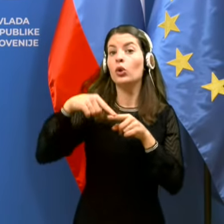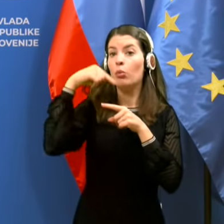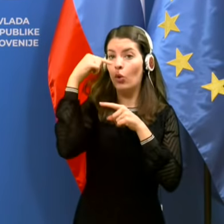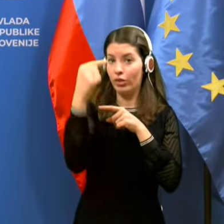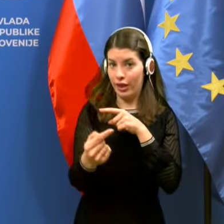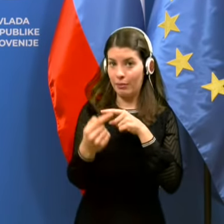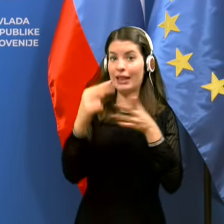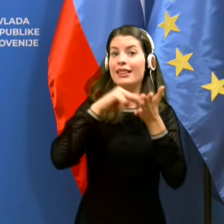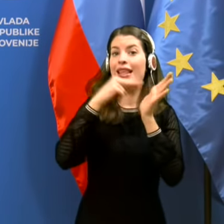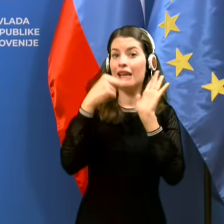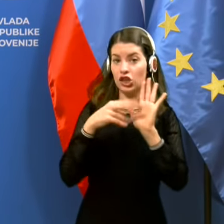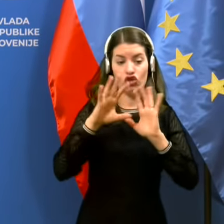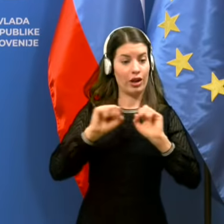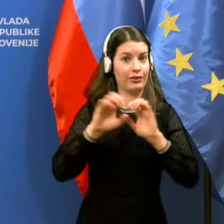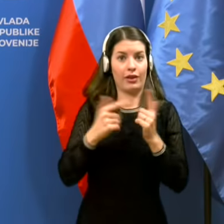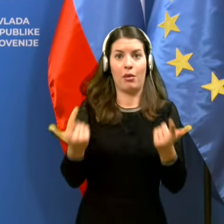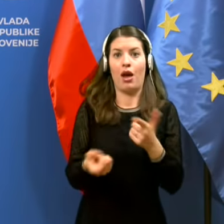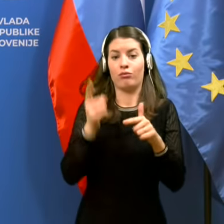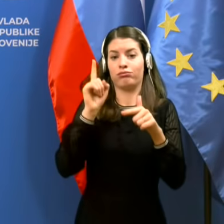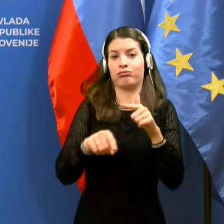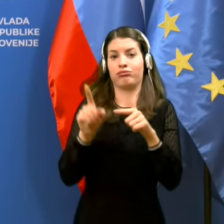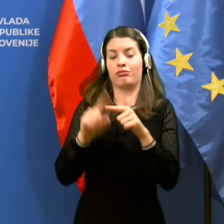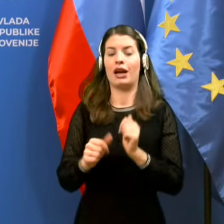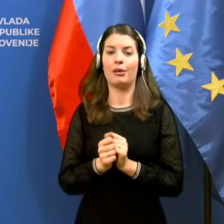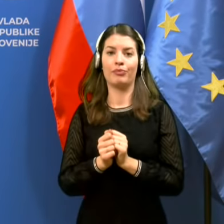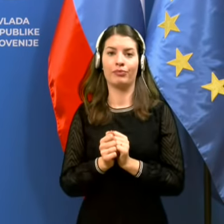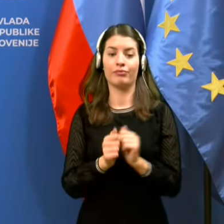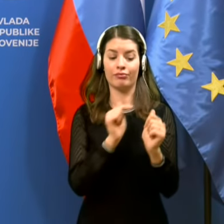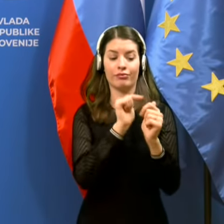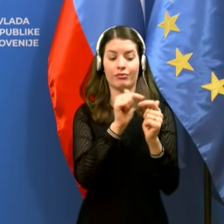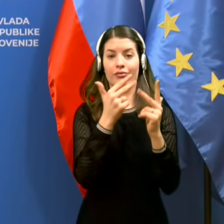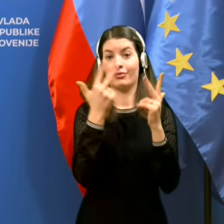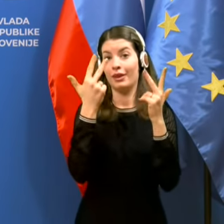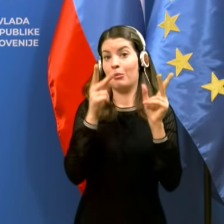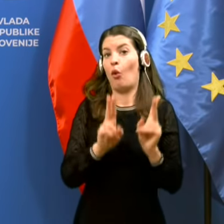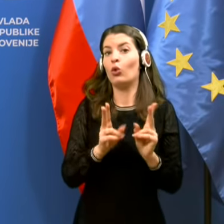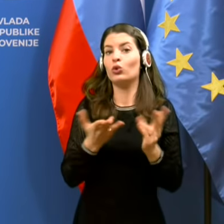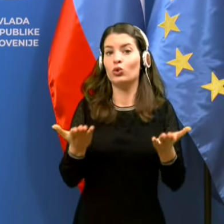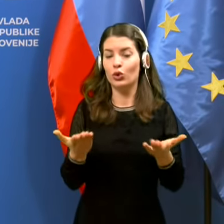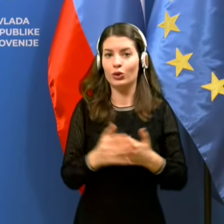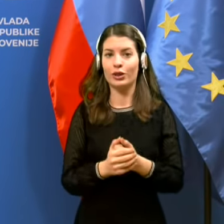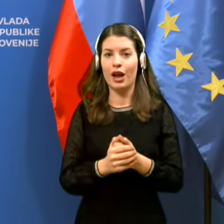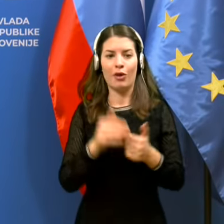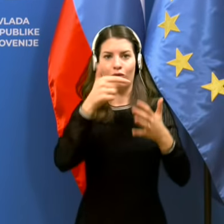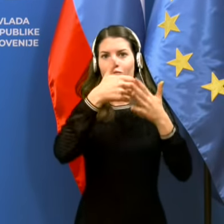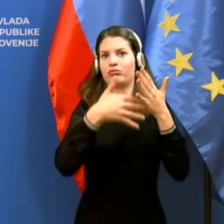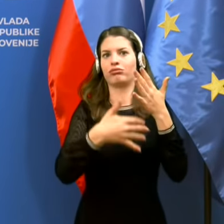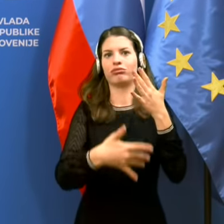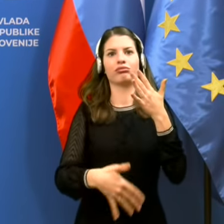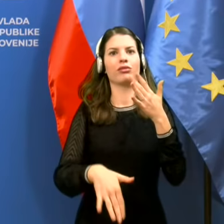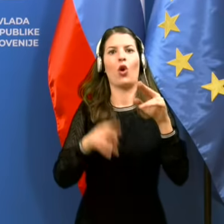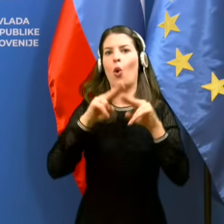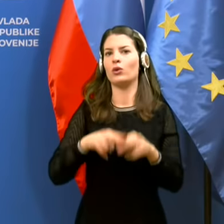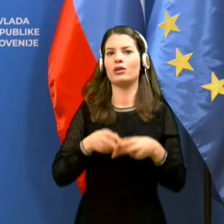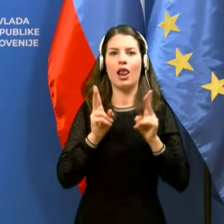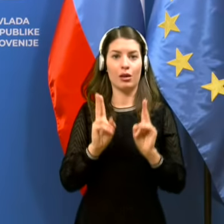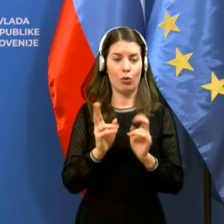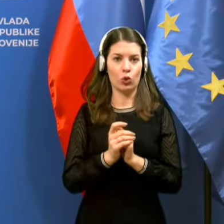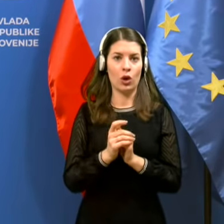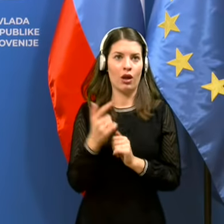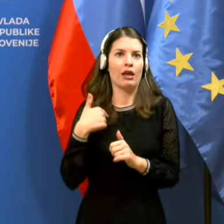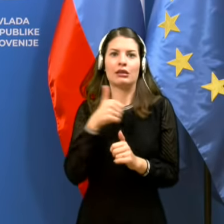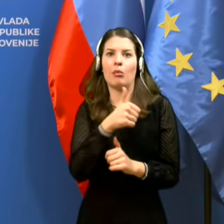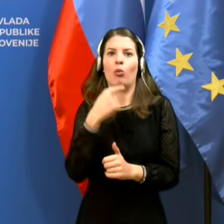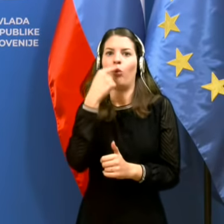tehnični zvedbi so lahko gepi. Tukaj je možnosti veliko in jaz samo, da bi